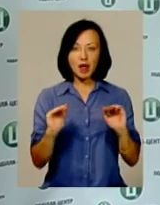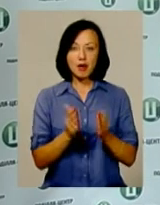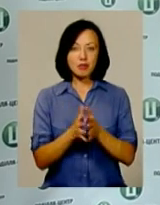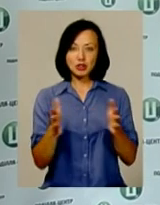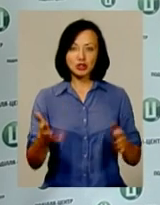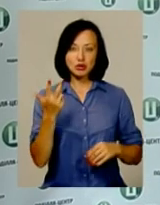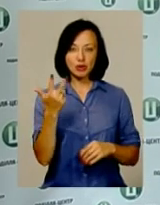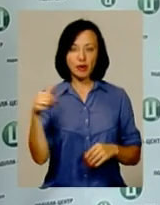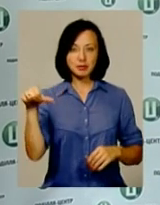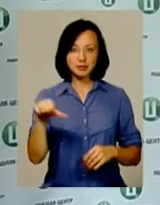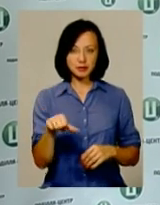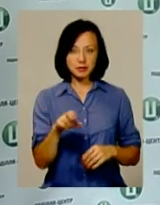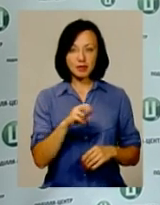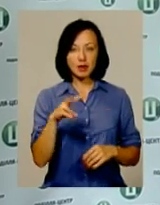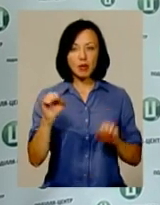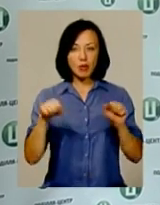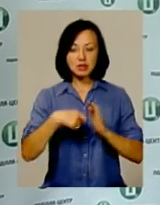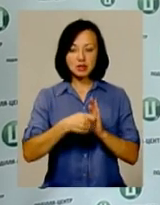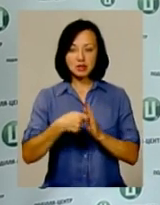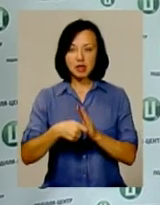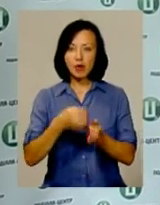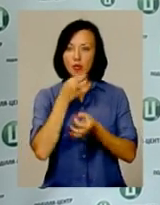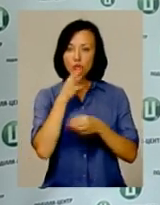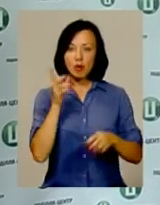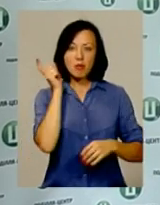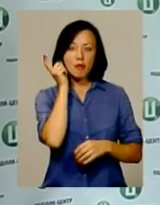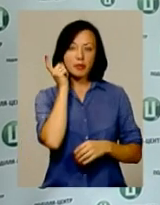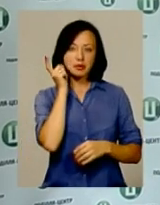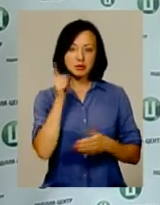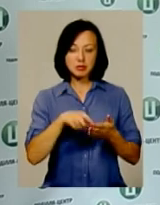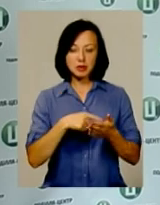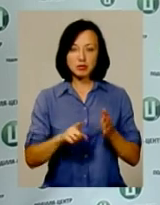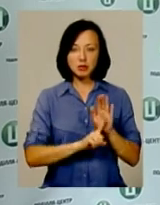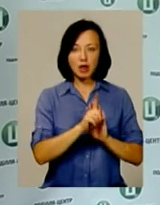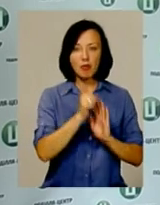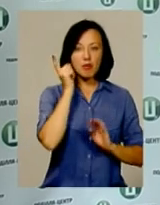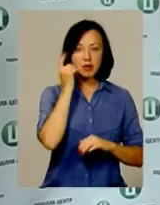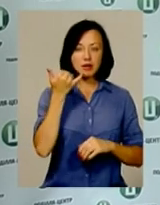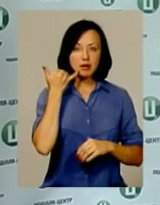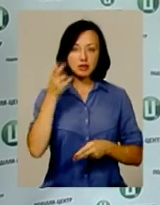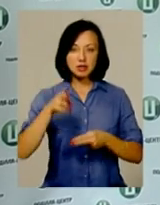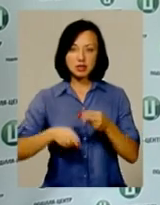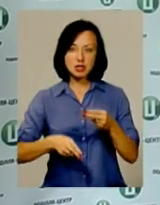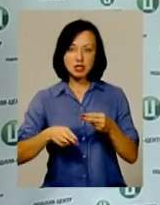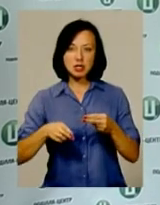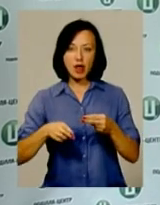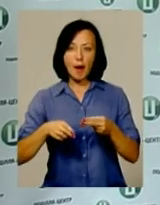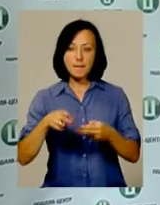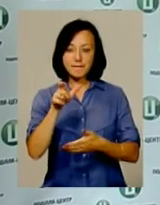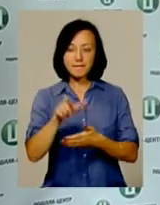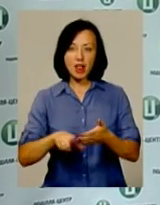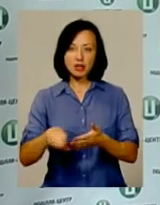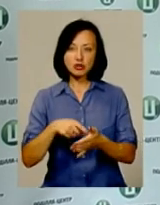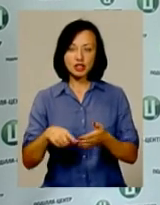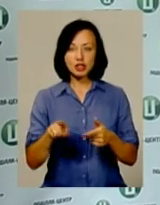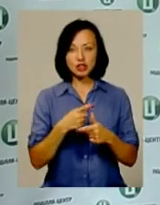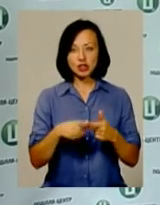хвилин. Вона може бути зняти на будь-який мобільний пристрій. Починаючи від мобільного телефону, закінчуючи планшетом, чи